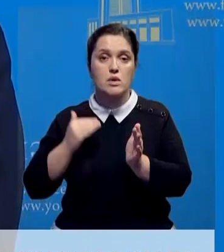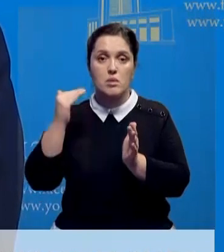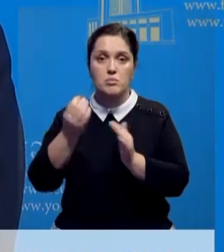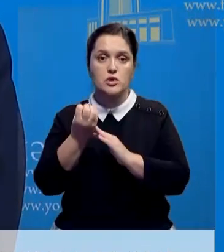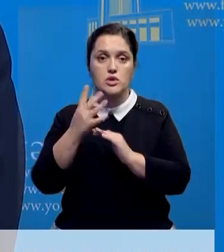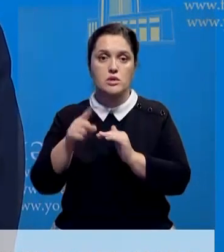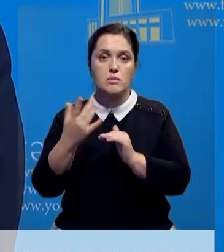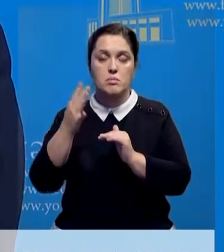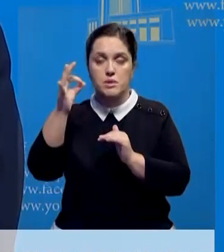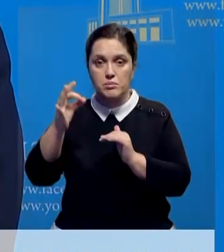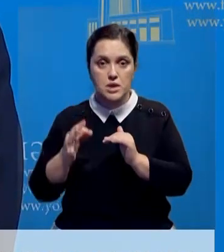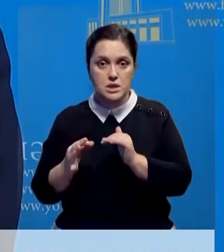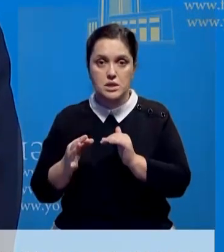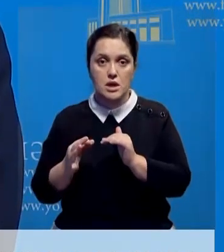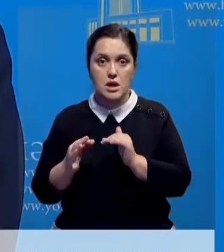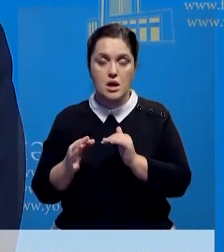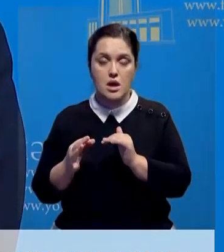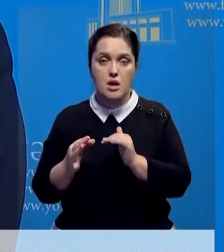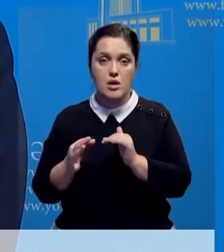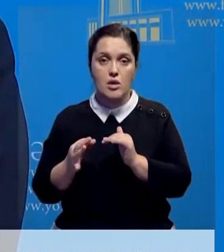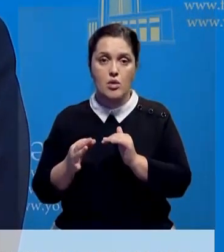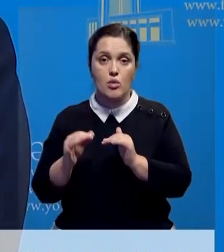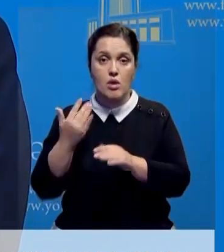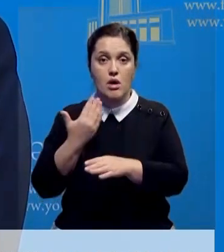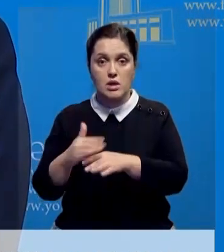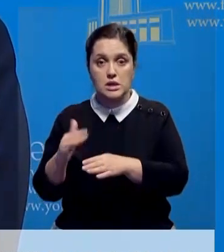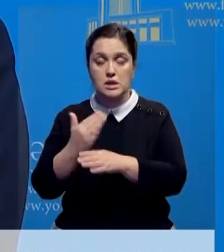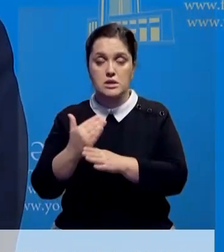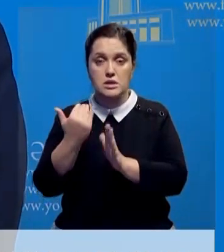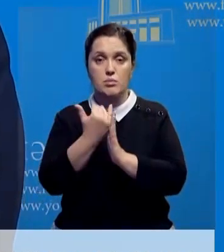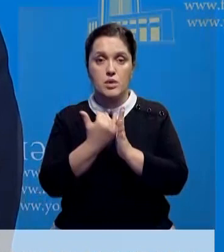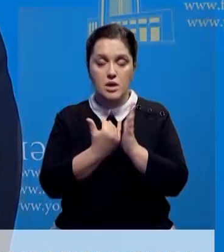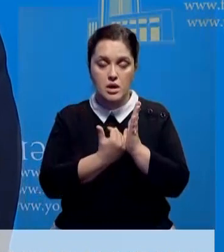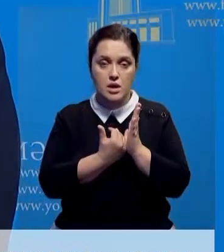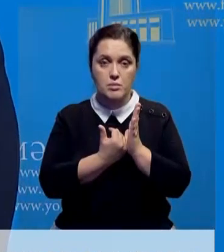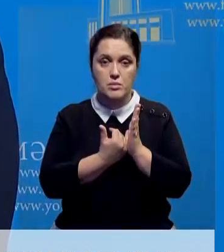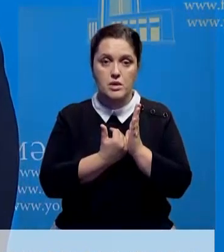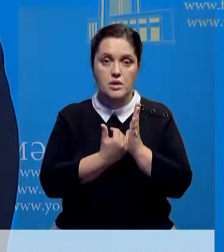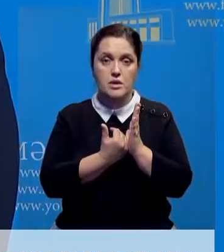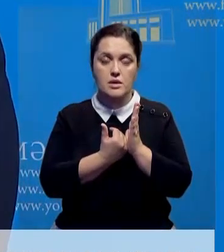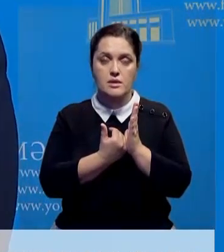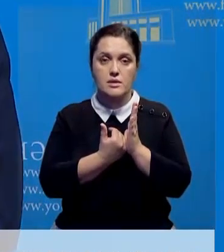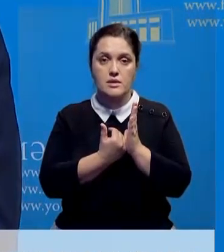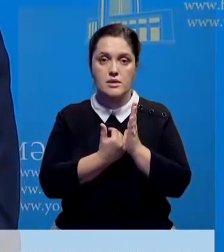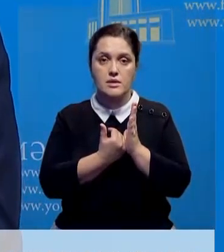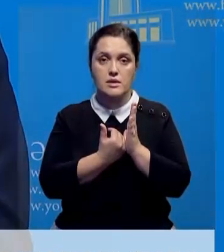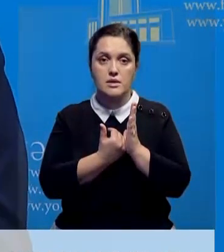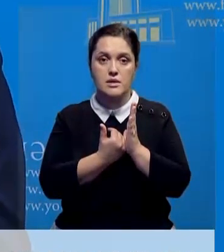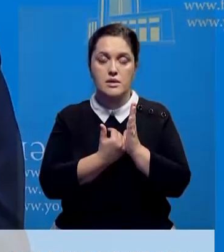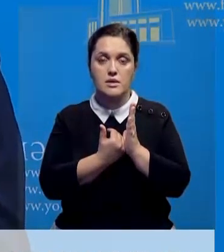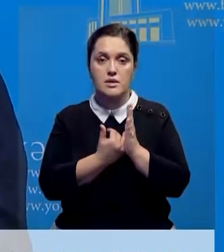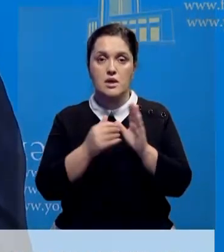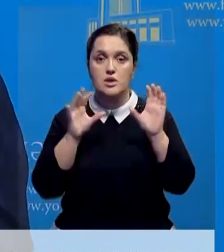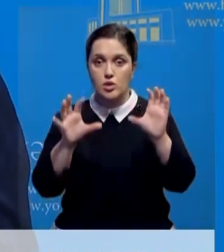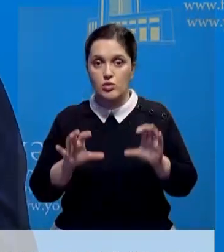14,5%. То есть поэтому, учитывая, что есть отдельная программа по этим категориям людей, в рамках данного